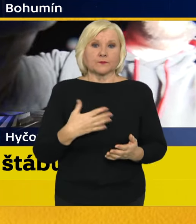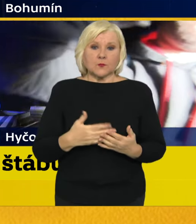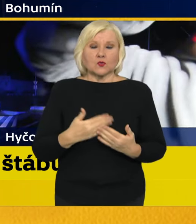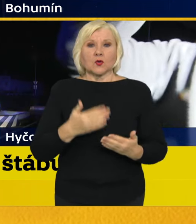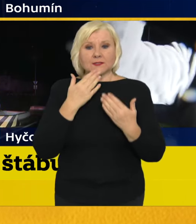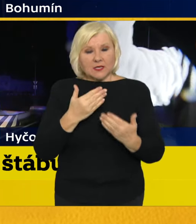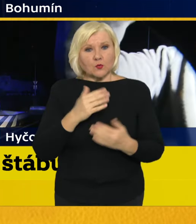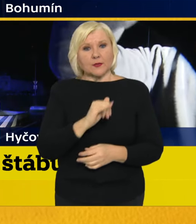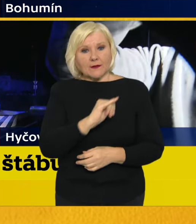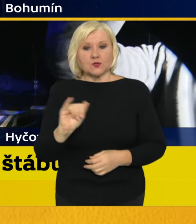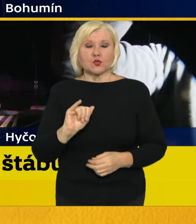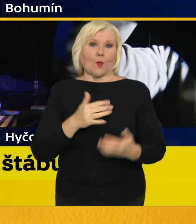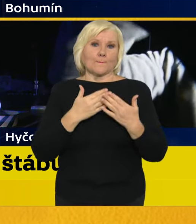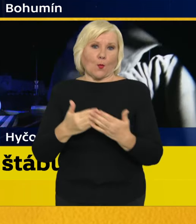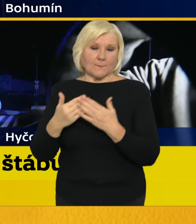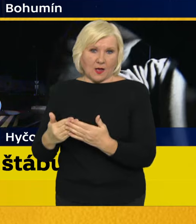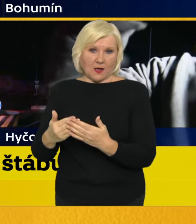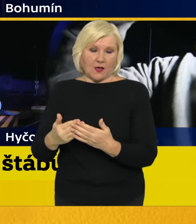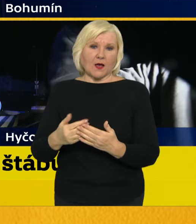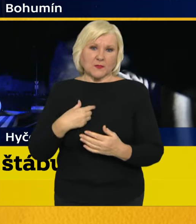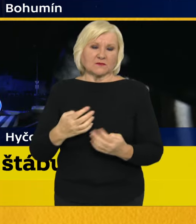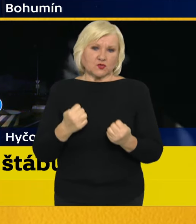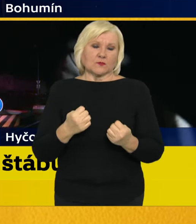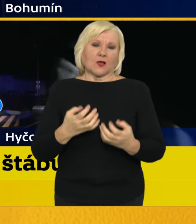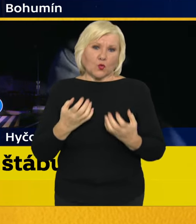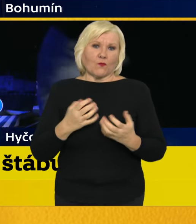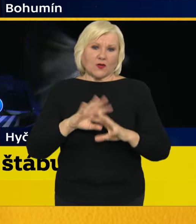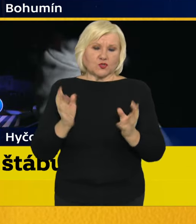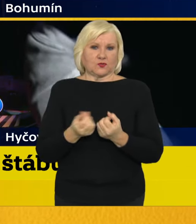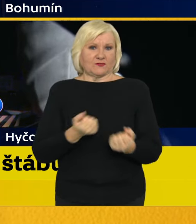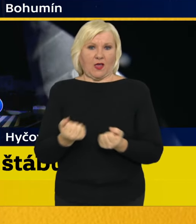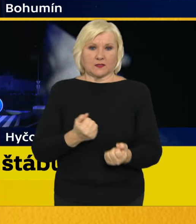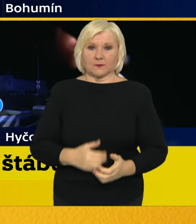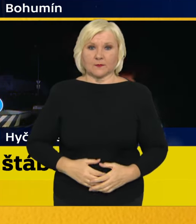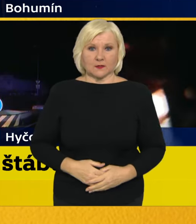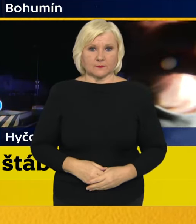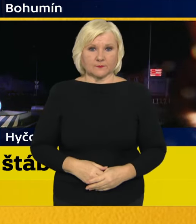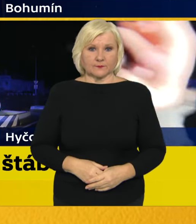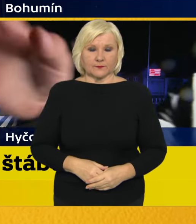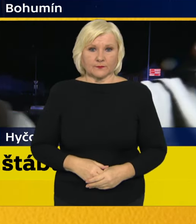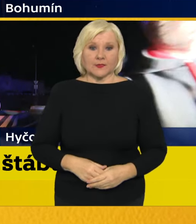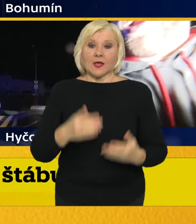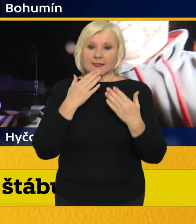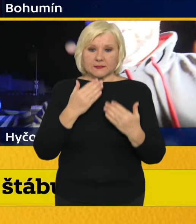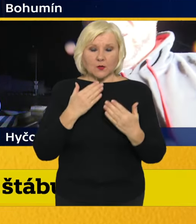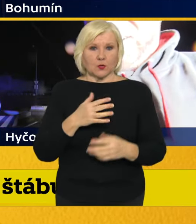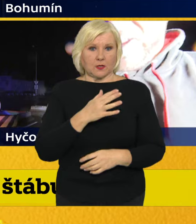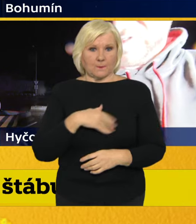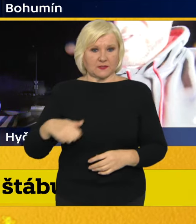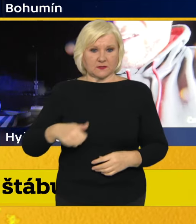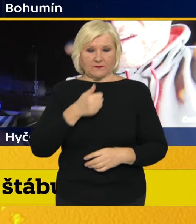pomáháte a jsme v tom s vámi a věřím, že to společně zvládneme. Díky. Tak děkuji panu ministru